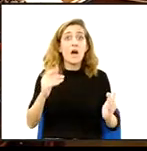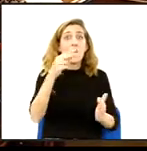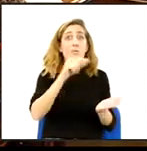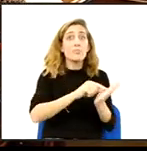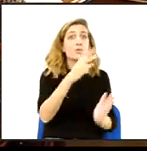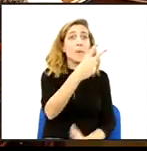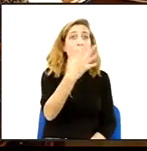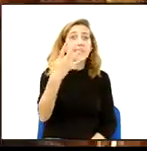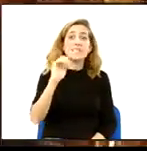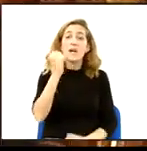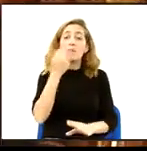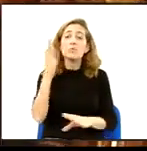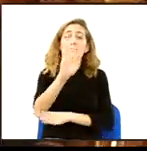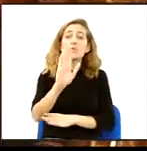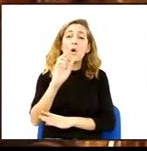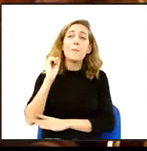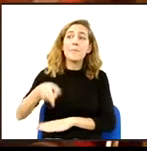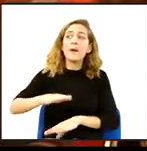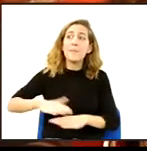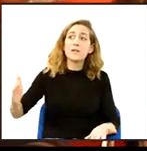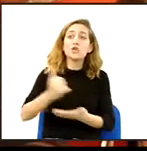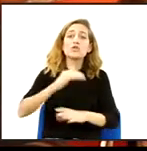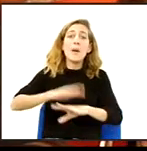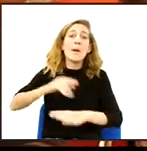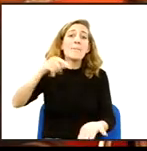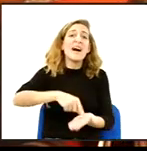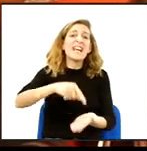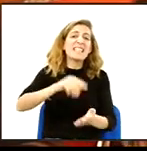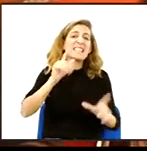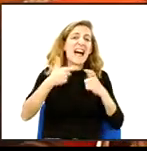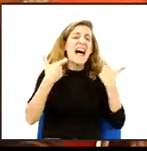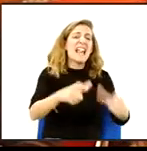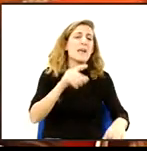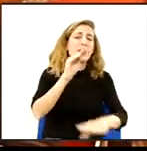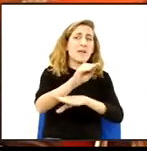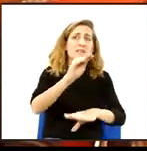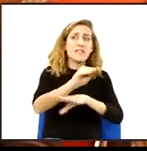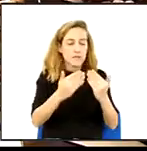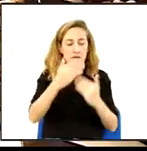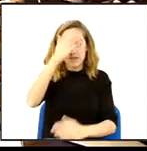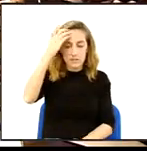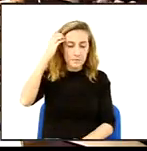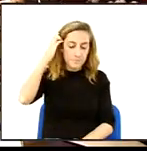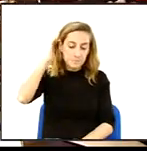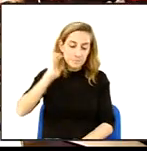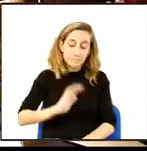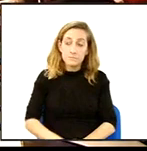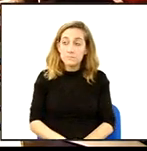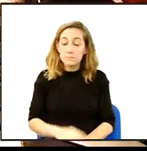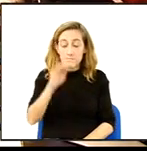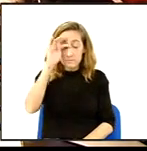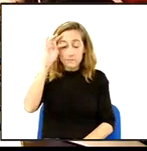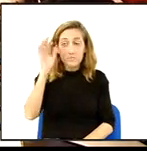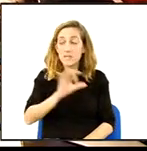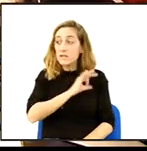25, moció presentada per Vic per tots per instalar el Departament d'Ensenyament a aturar els treballs d'elaboració i aprovació del Decret de Menjadors. Senyor Anglada.